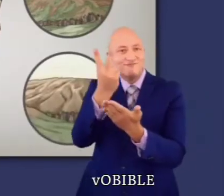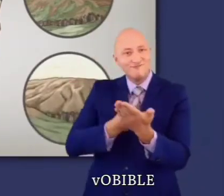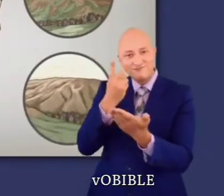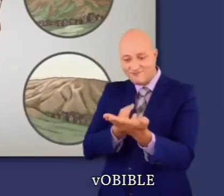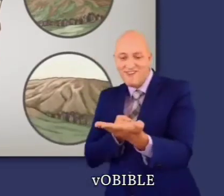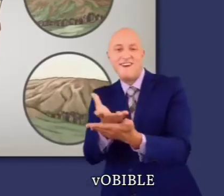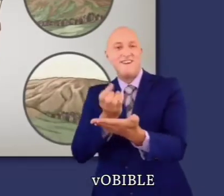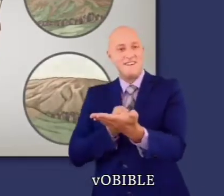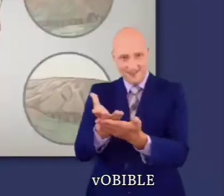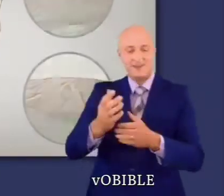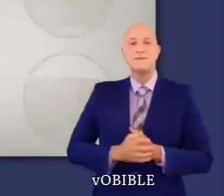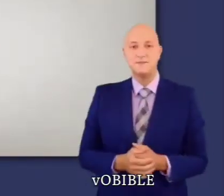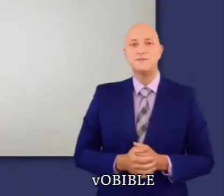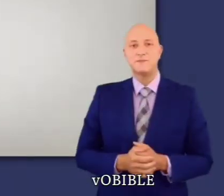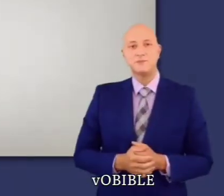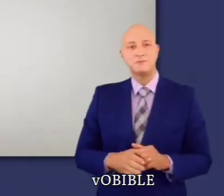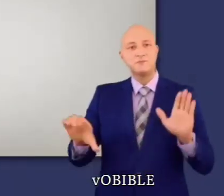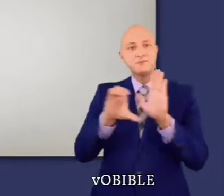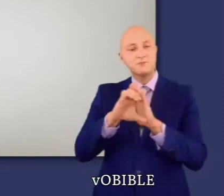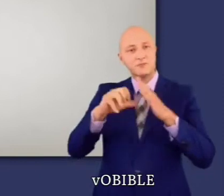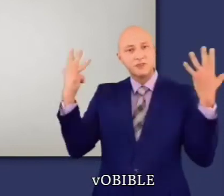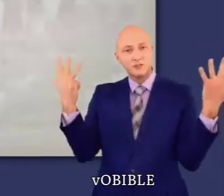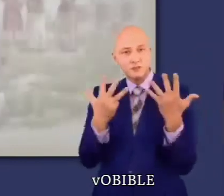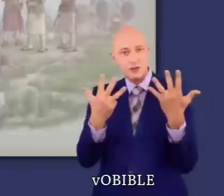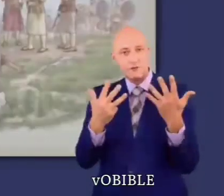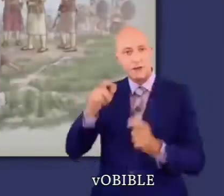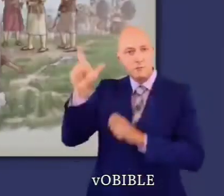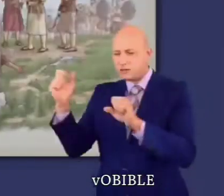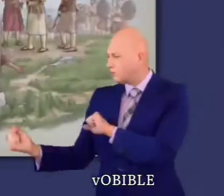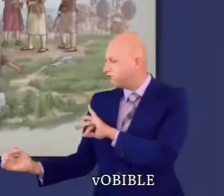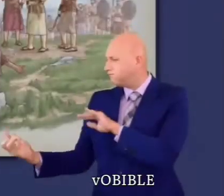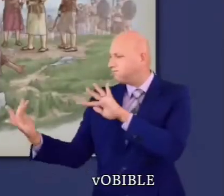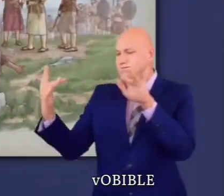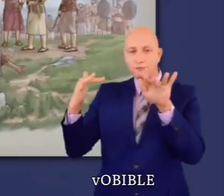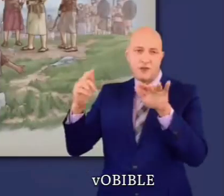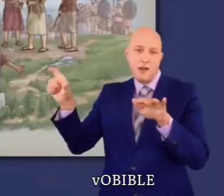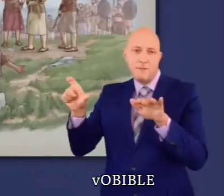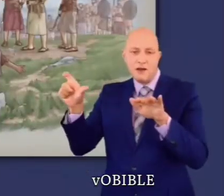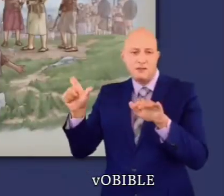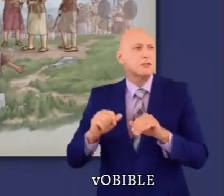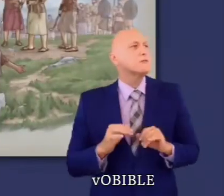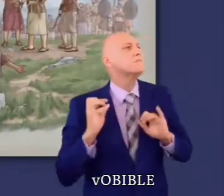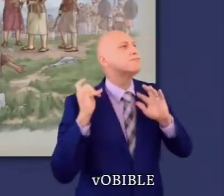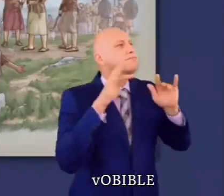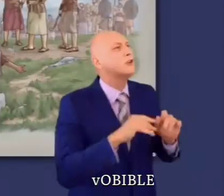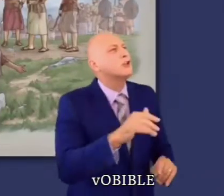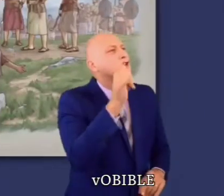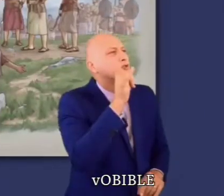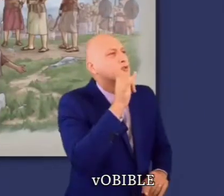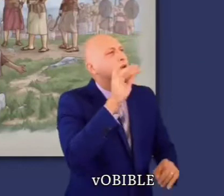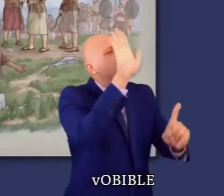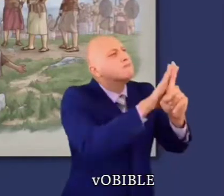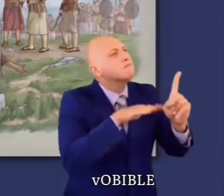-vis du mont Hébal. Dans le chapitre 9, les Gabaonites trompent Josué pour qu'il passe un accord de paix avec eux